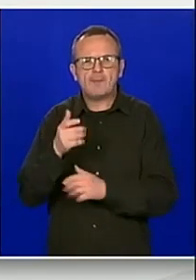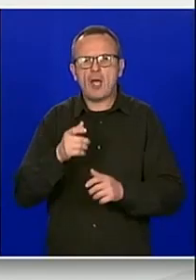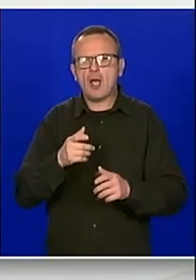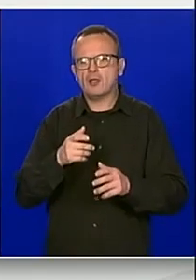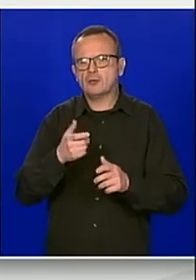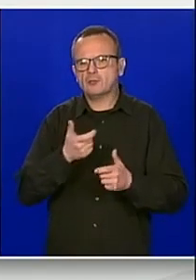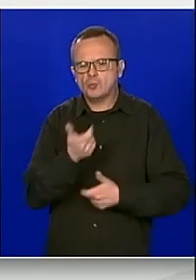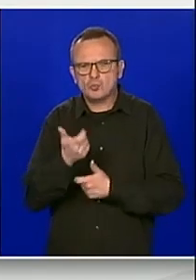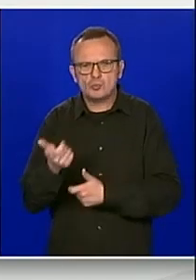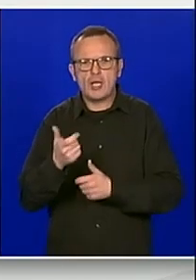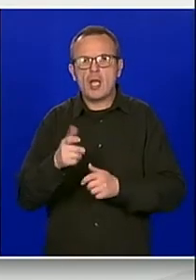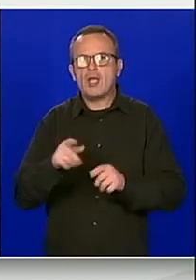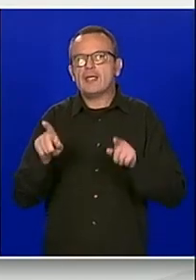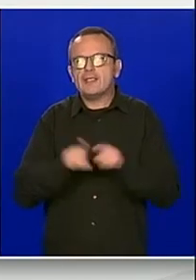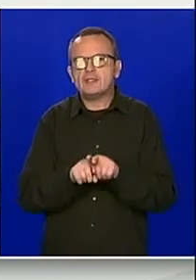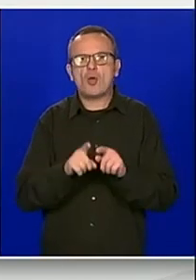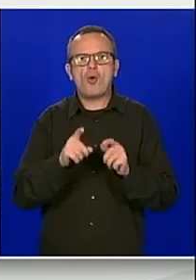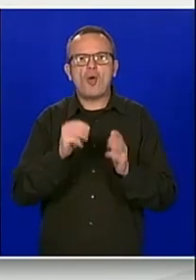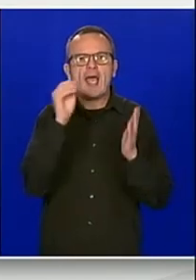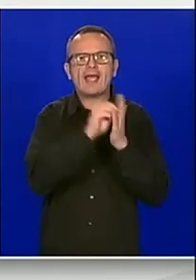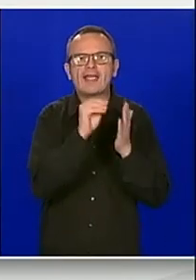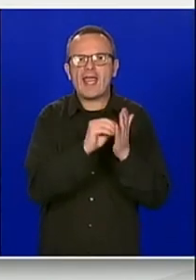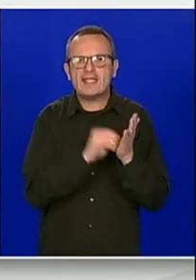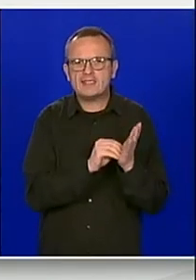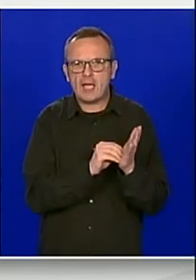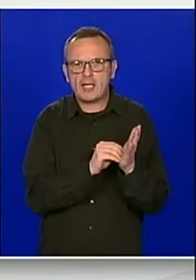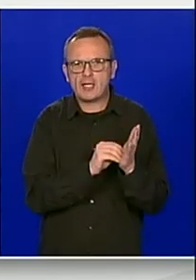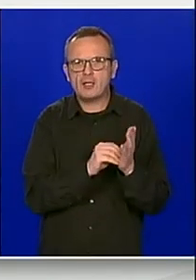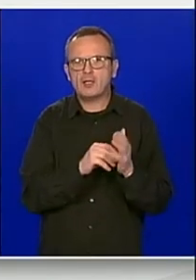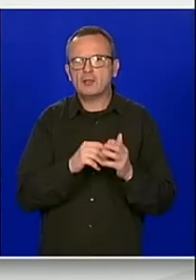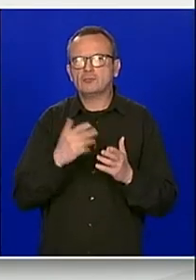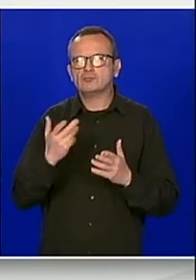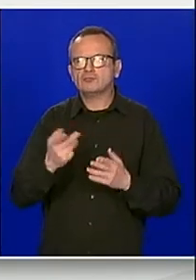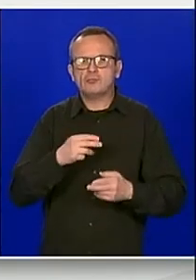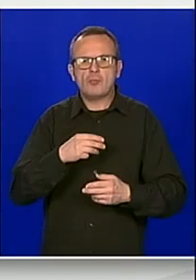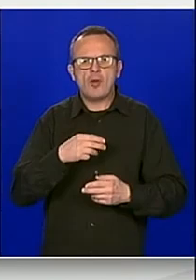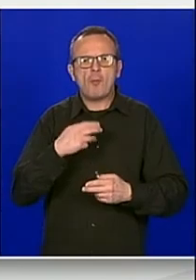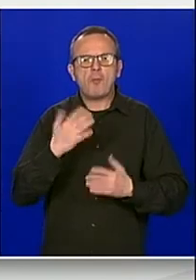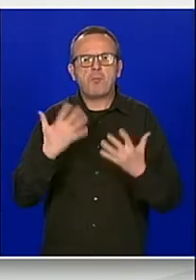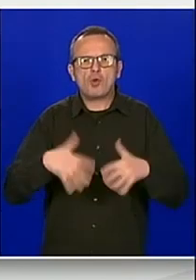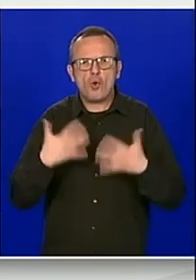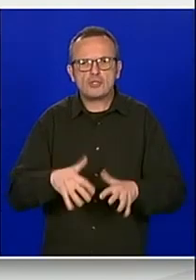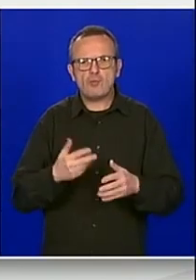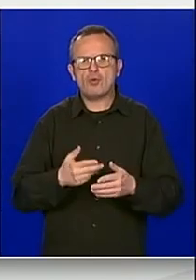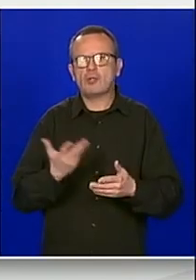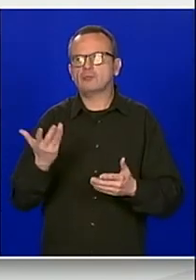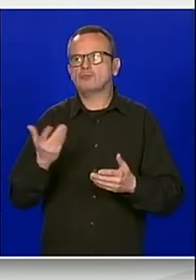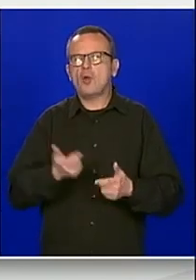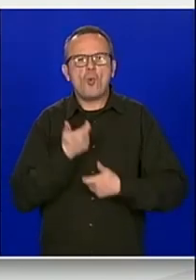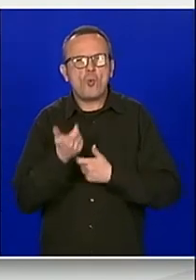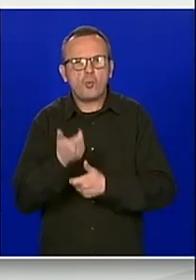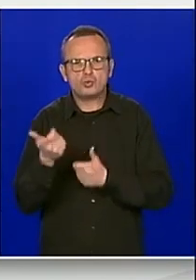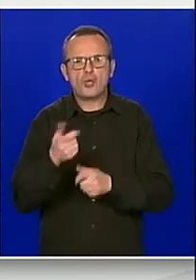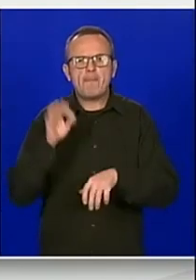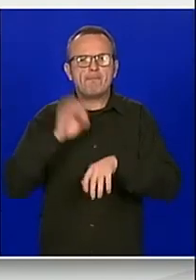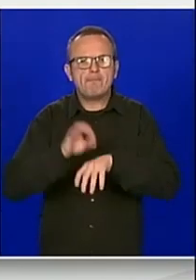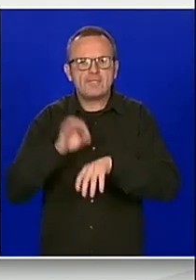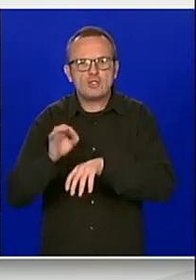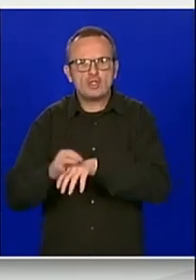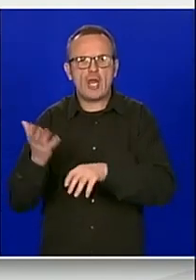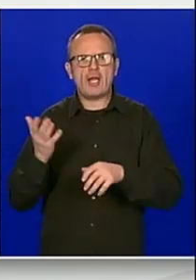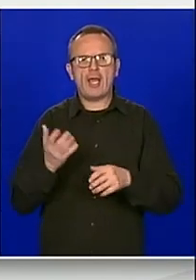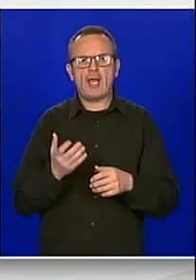evidencija i registara o proizvodnji i prometu zametnih proizvoda, uzgoj sive pčele, katastar pčelenjih paša,